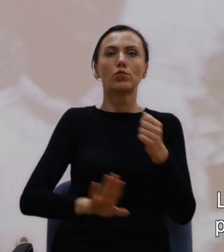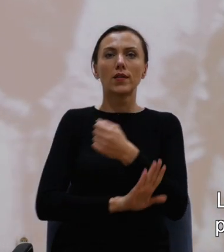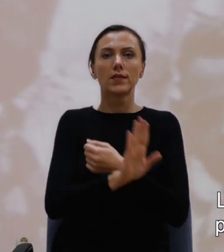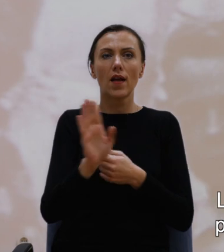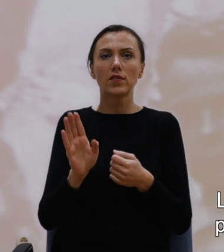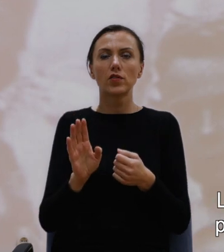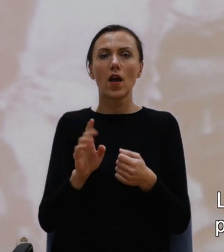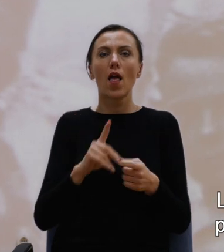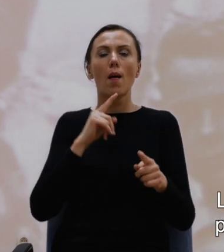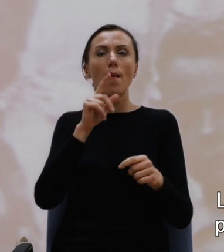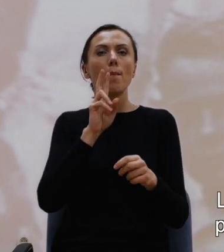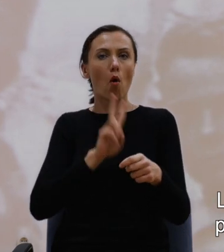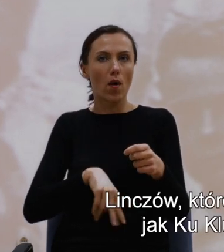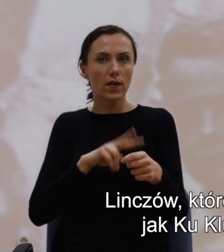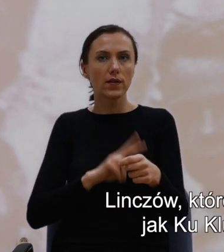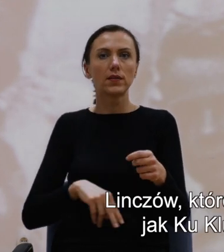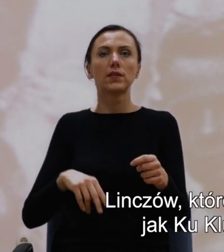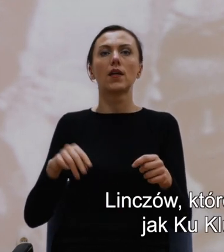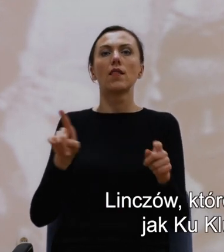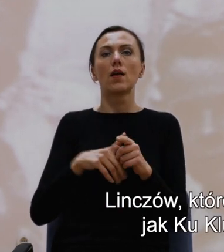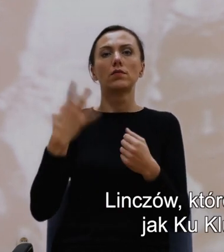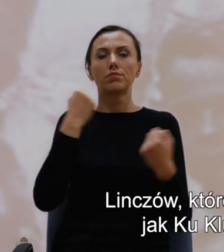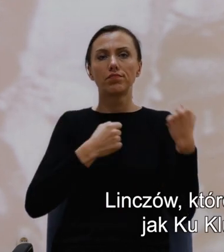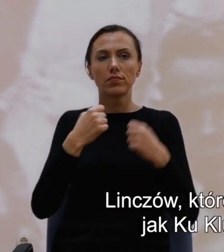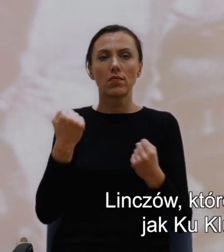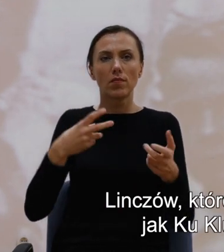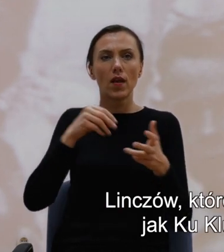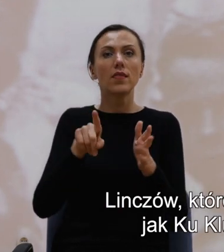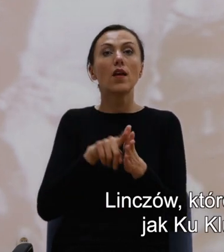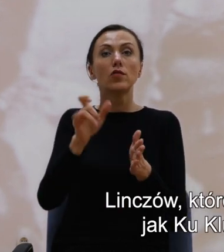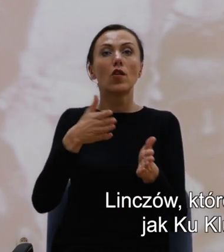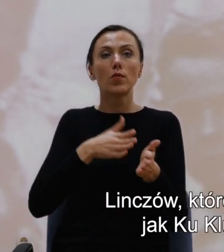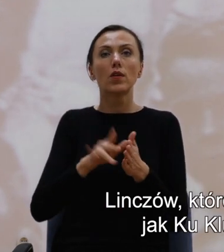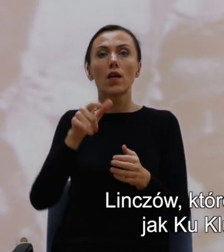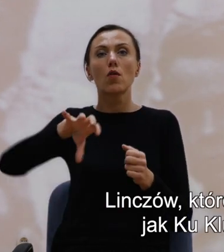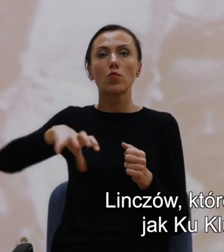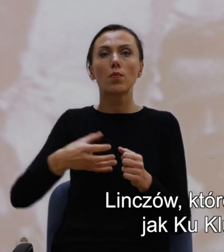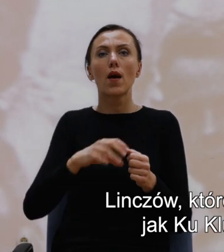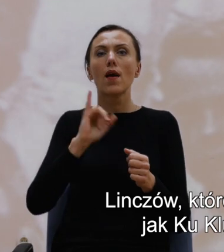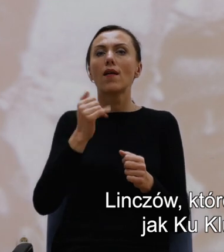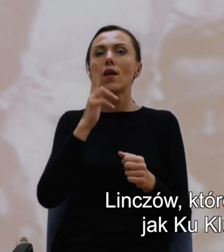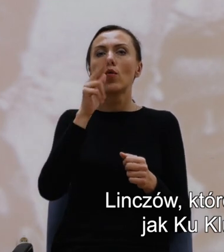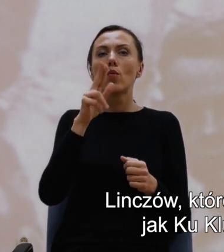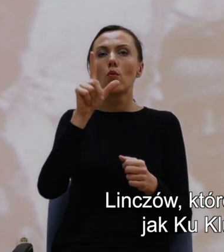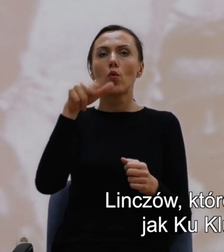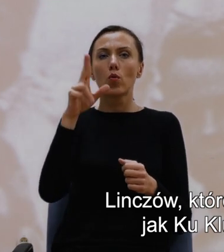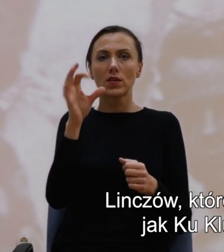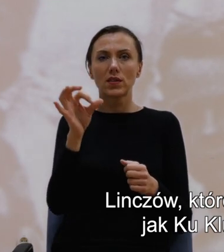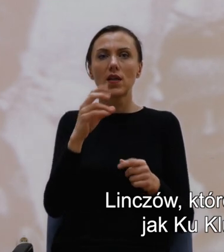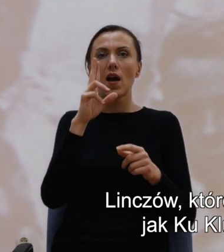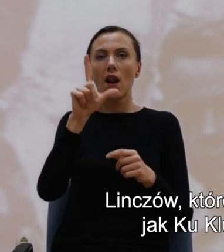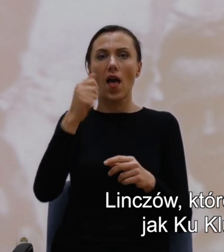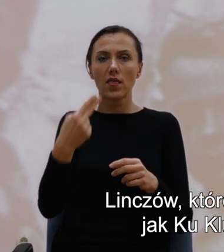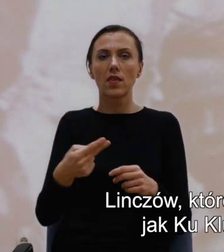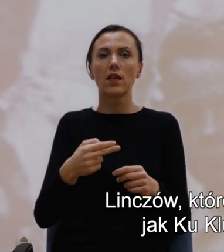policji lokalnej. Linczów, które były często inicjowane przez takie grupy jak Ku Klux Klan, The